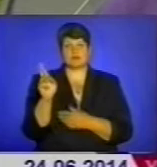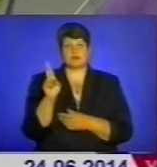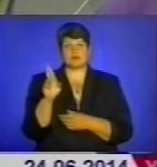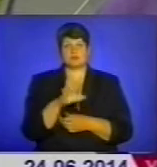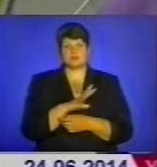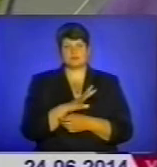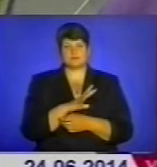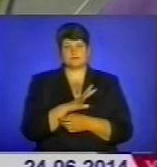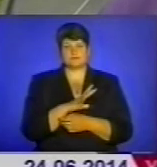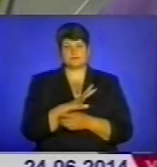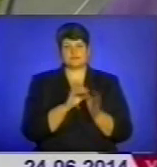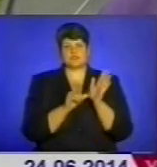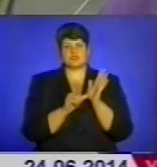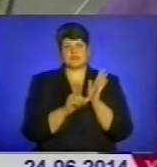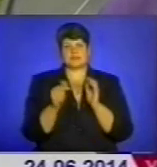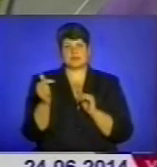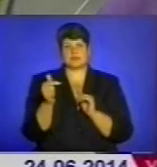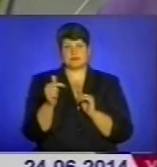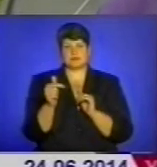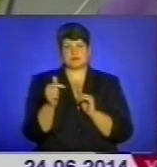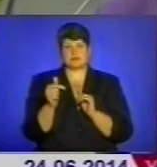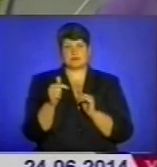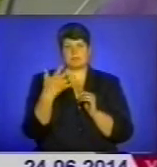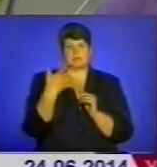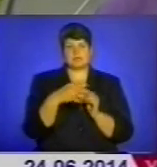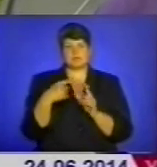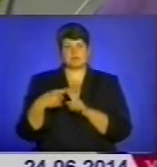60 гривень, 50 плюс 10.